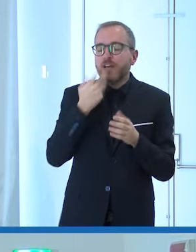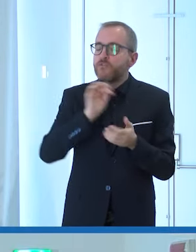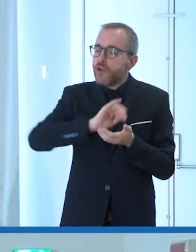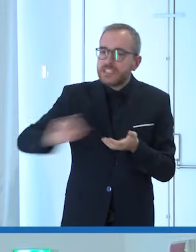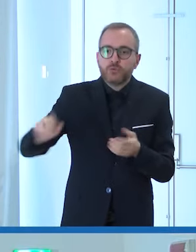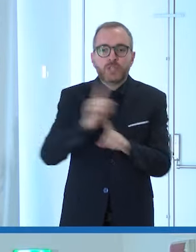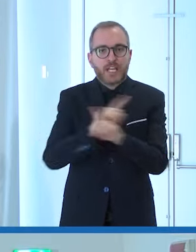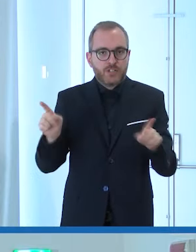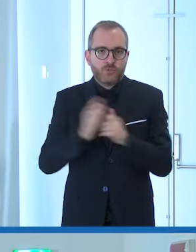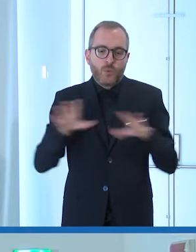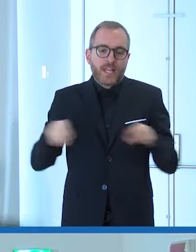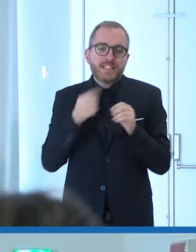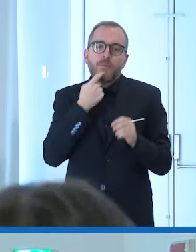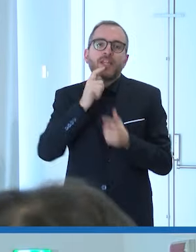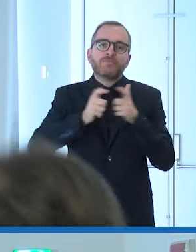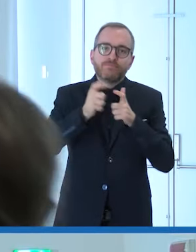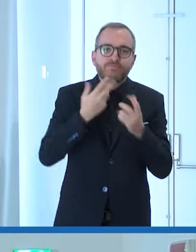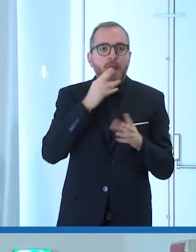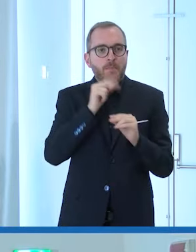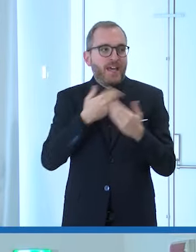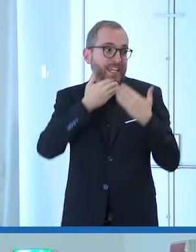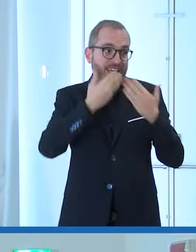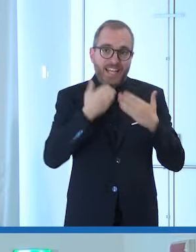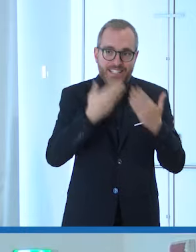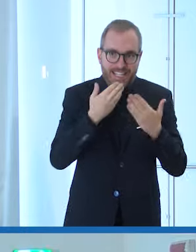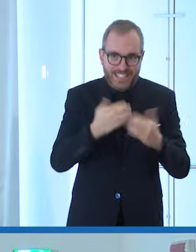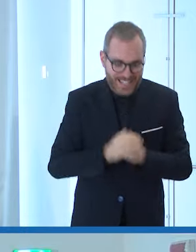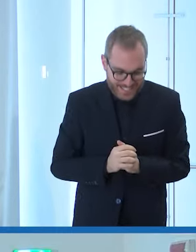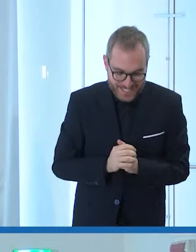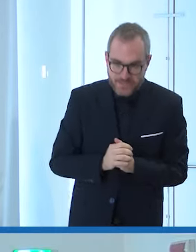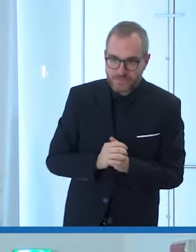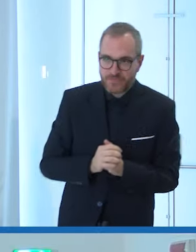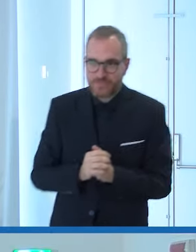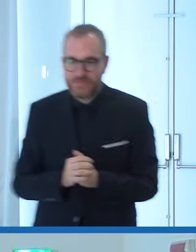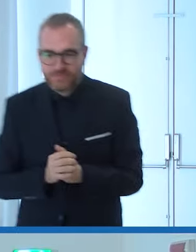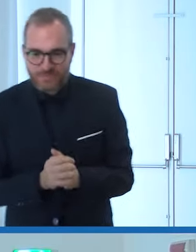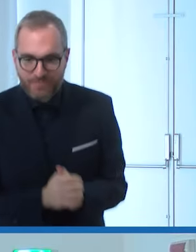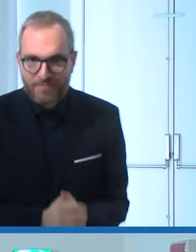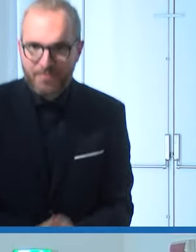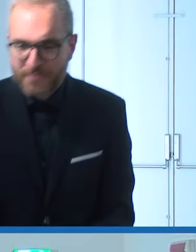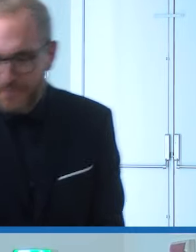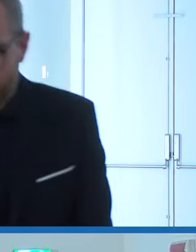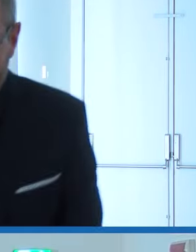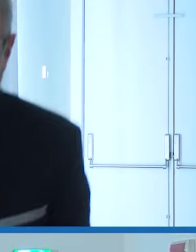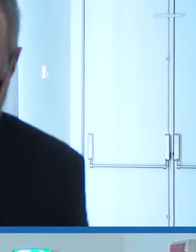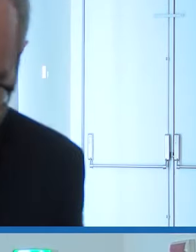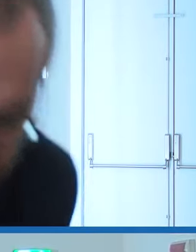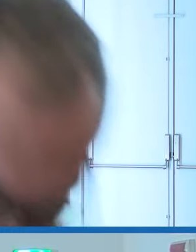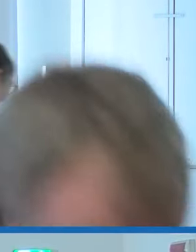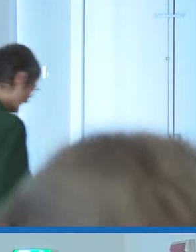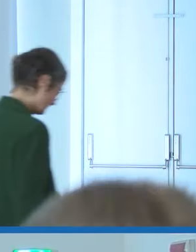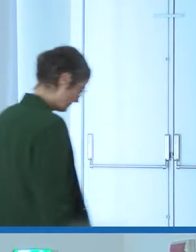parliamo grazie Claudio grazie Claudio Rigoni io darei subito la parola perché l'abbiamo strappato